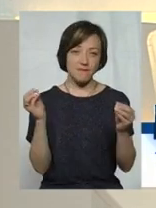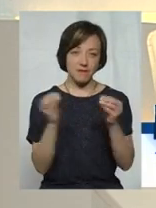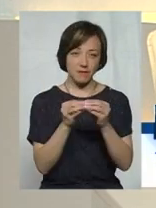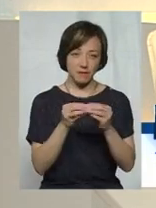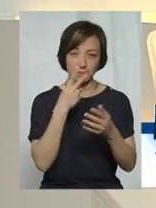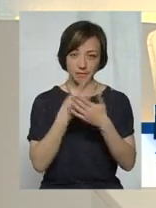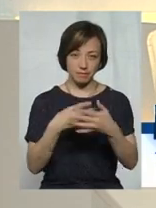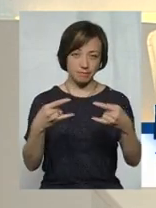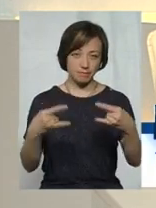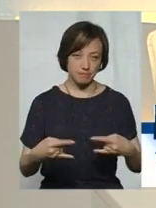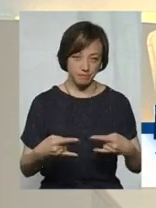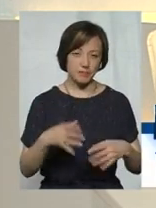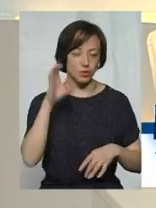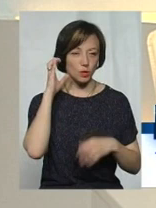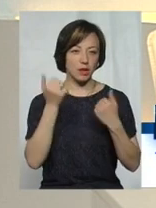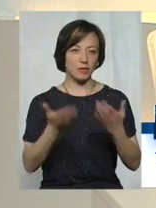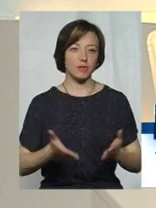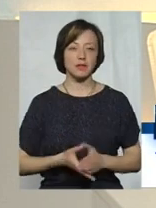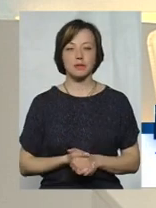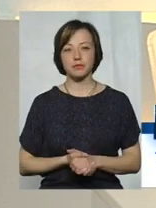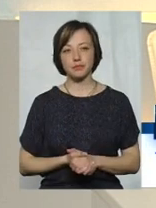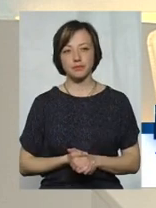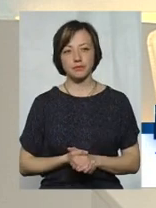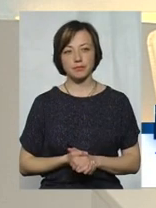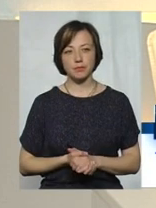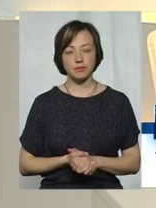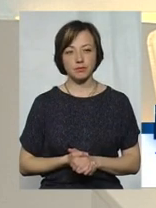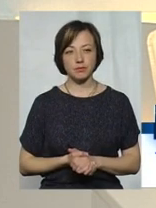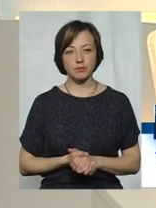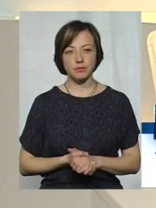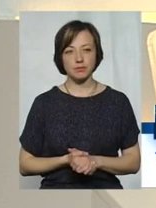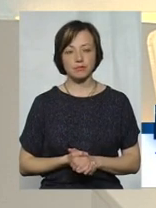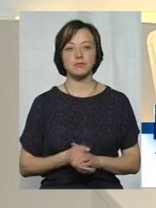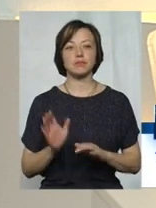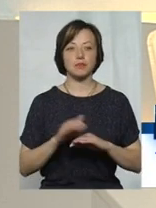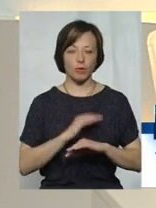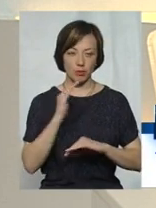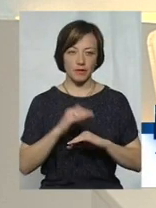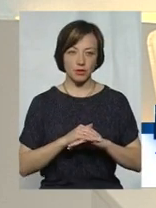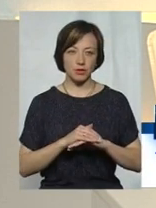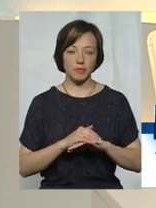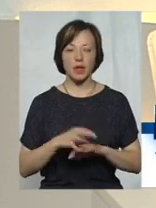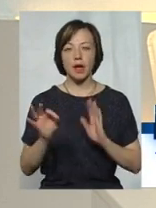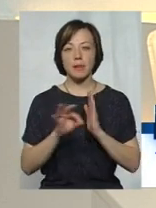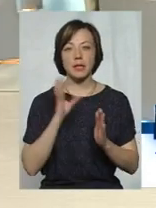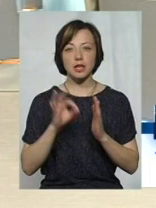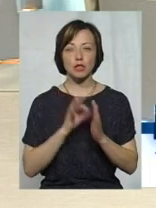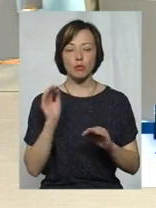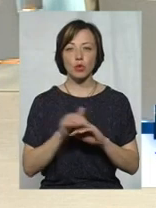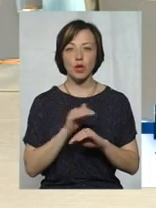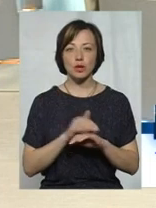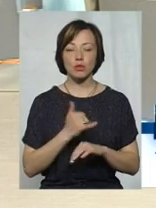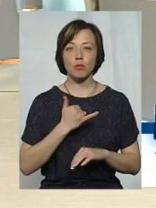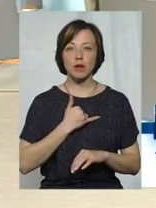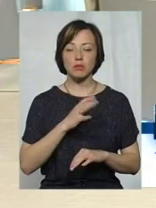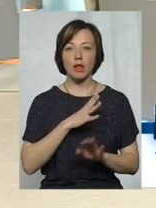61960. Слухаємо глядача. Говоріть, будь ласка. Добрий вечір. Підкажіть, будь ласка. У